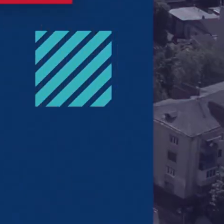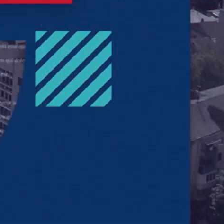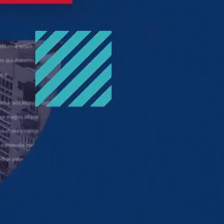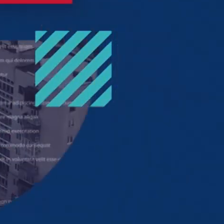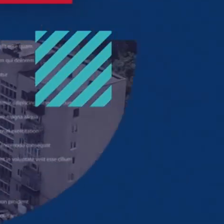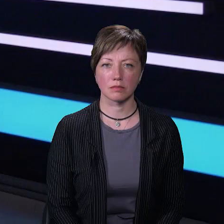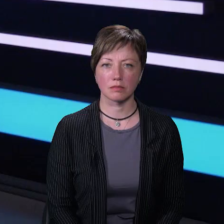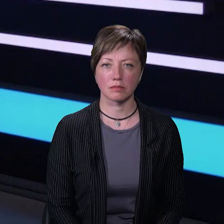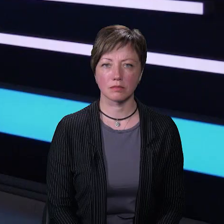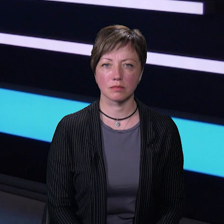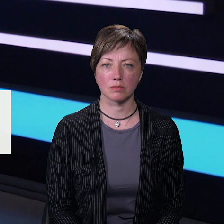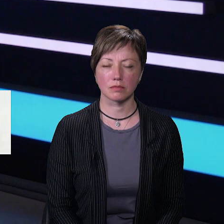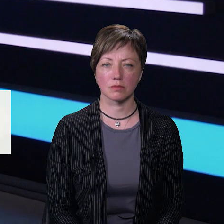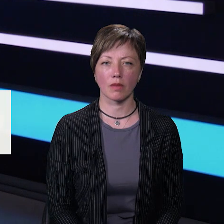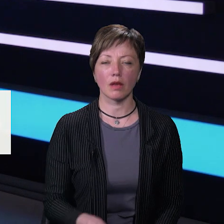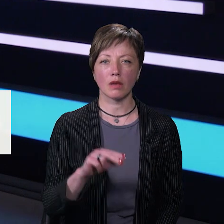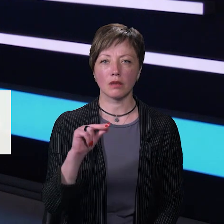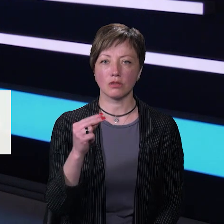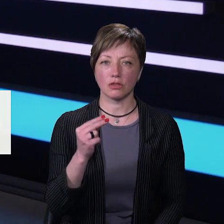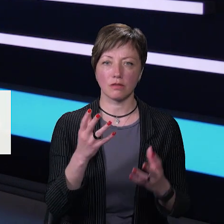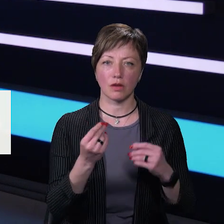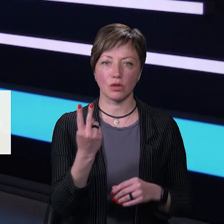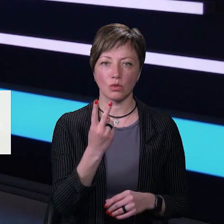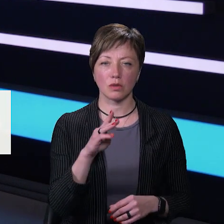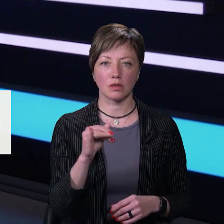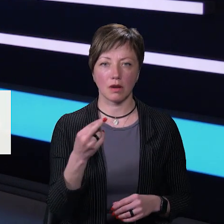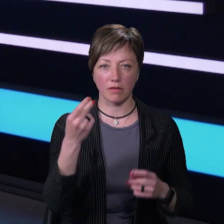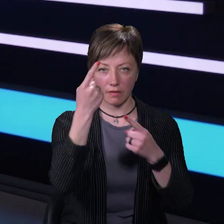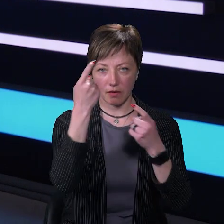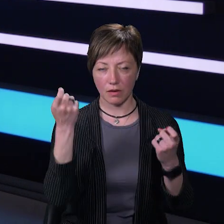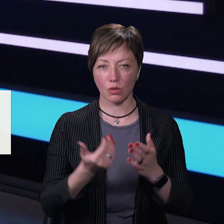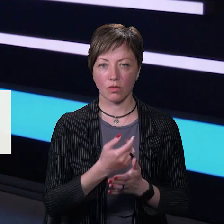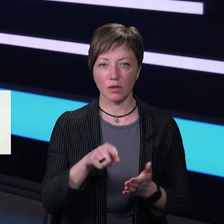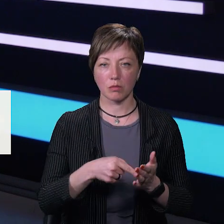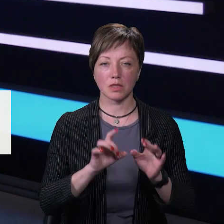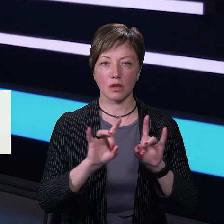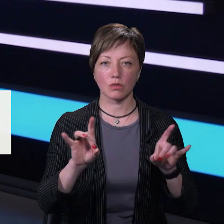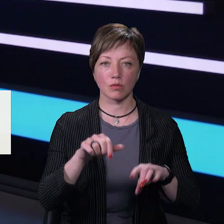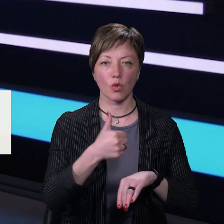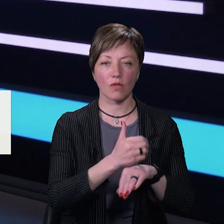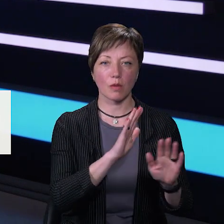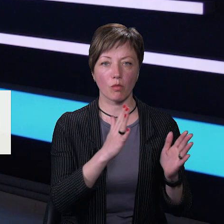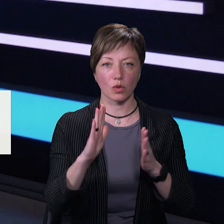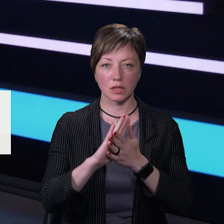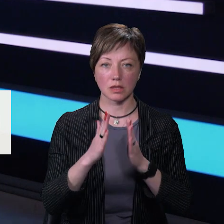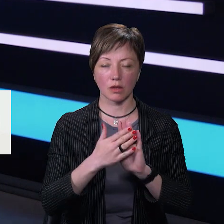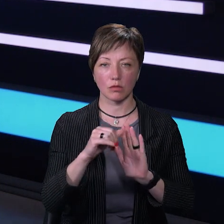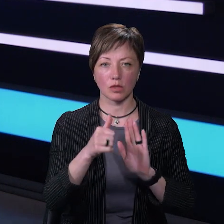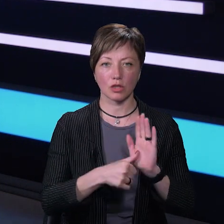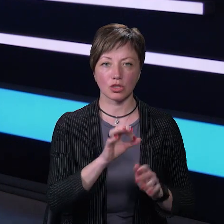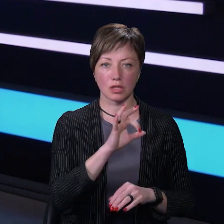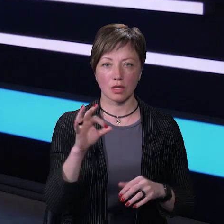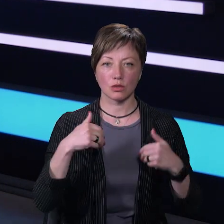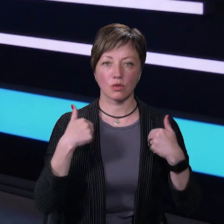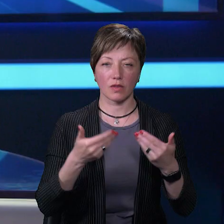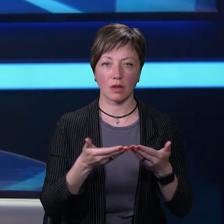Музика Четверть, друге травня, в ефірі новини міста. Розкажемо про головні події станом на 16-ту.